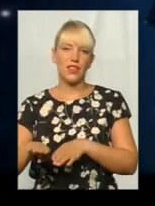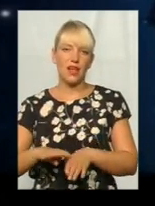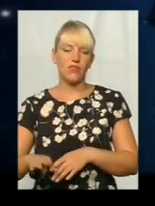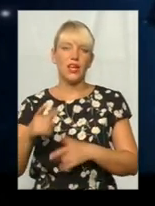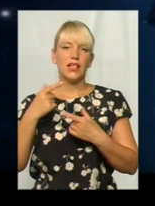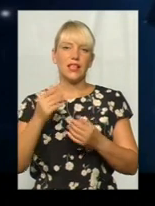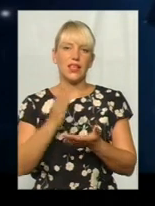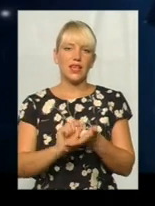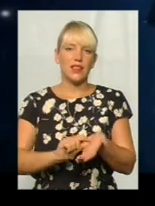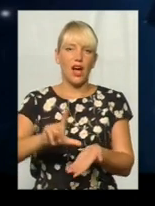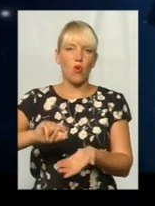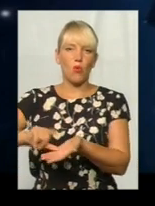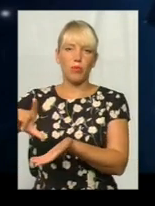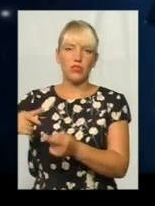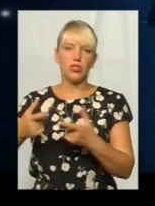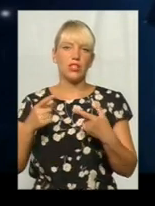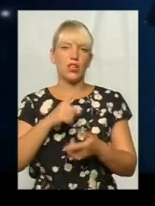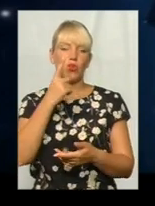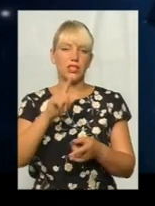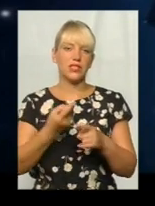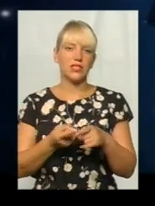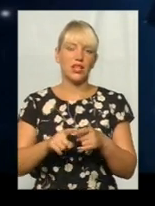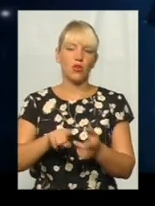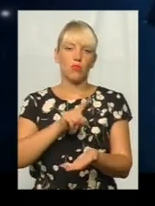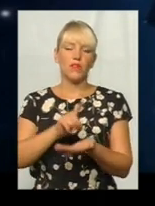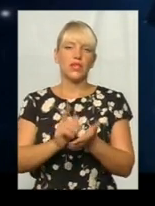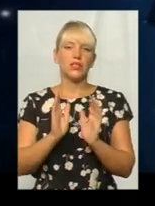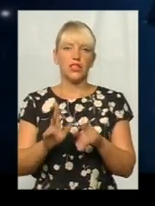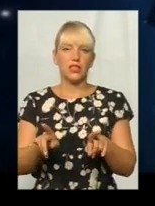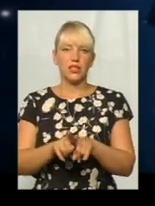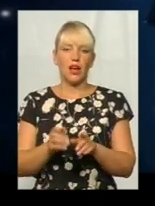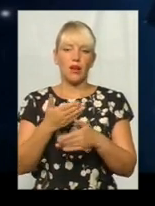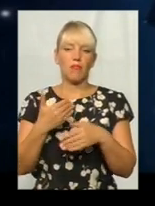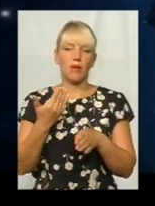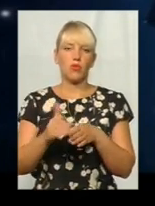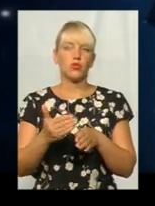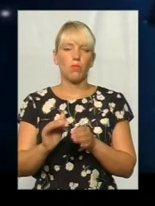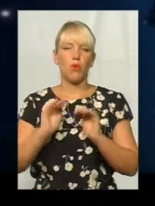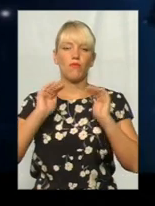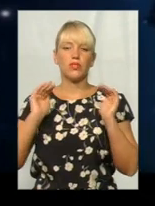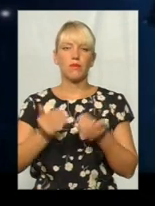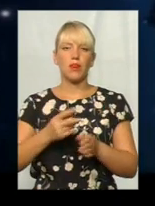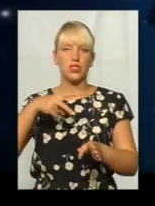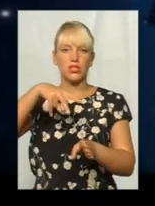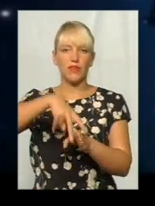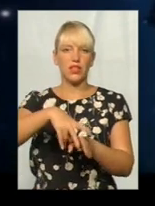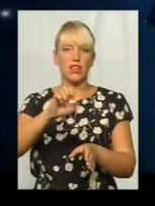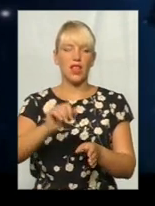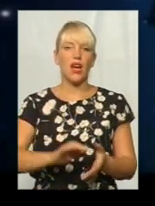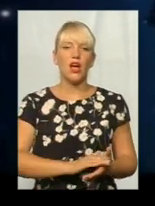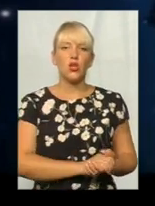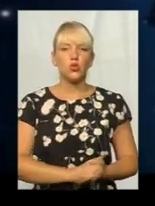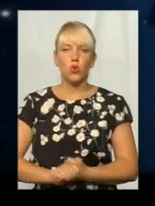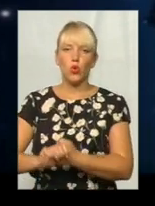накопичувальні, причому один з них обов'язковий. Тільки так ми поступово зменшуємо навантаження на солідарну систему і